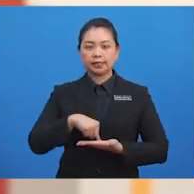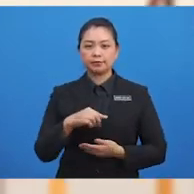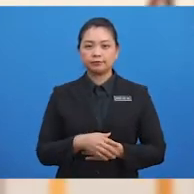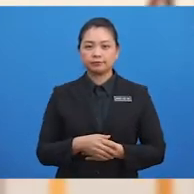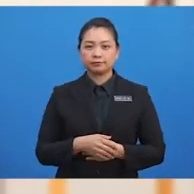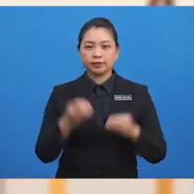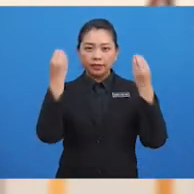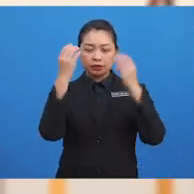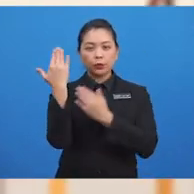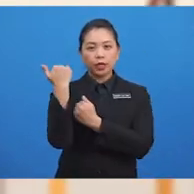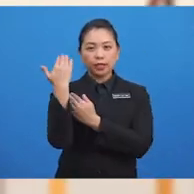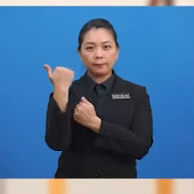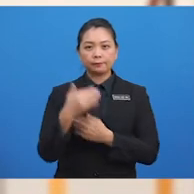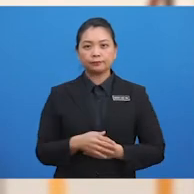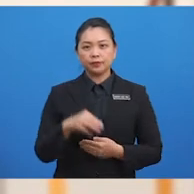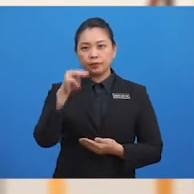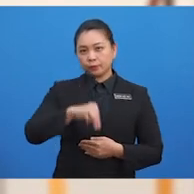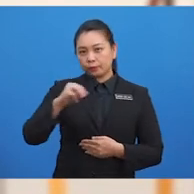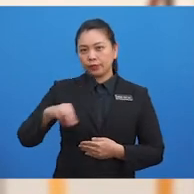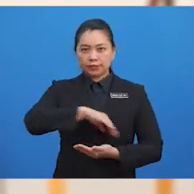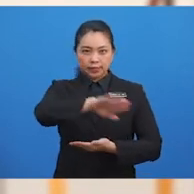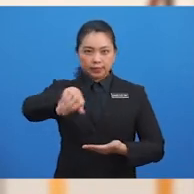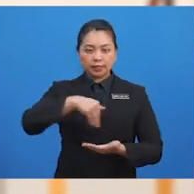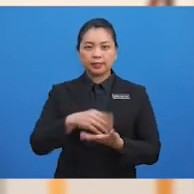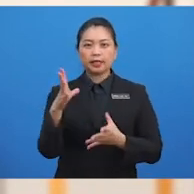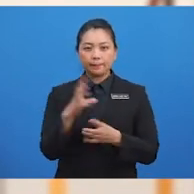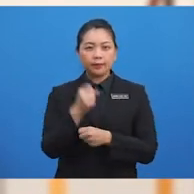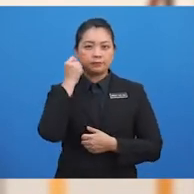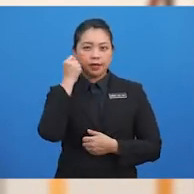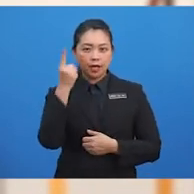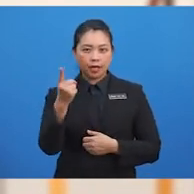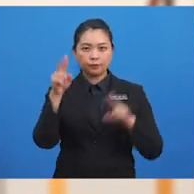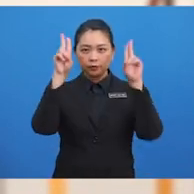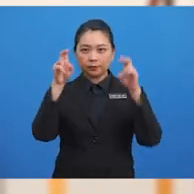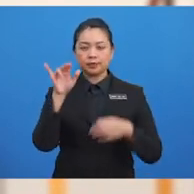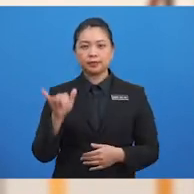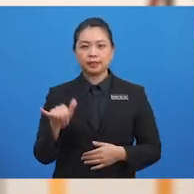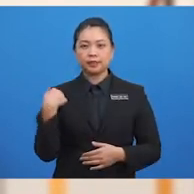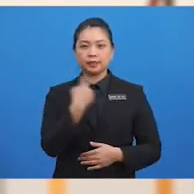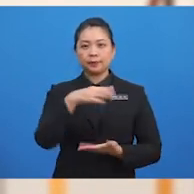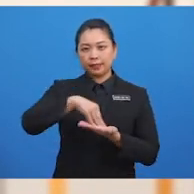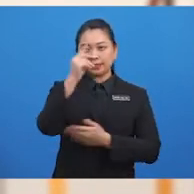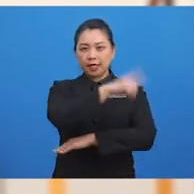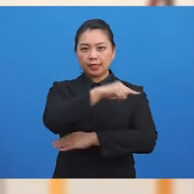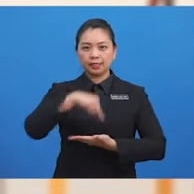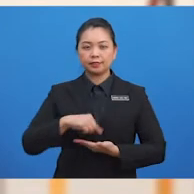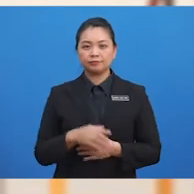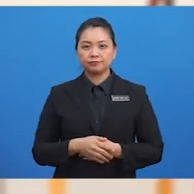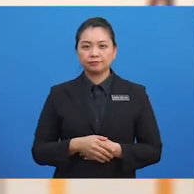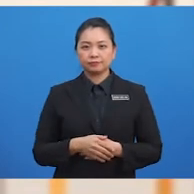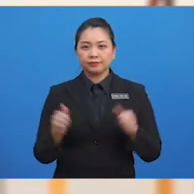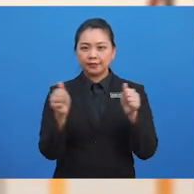ini. Cikgu berharap murid sekalian dapat memahami topik yang kita belajar hari ini.